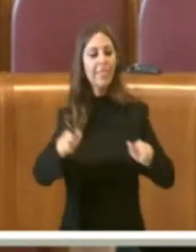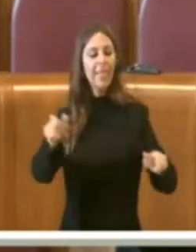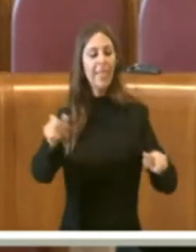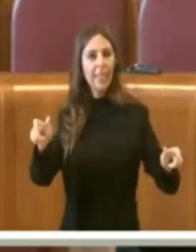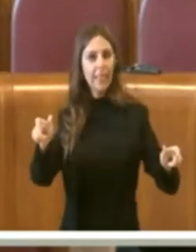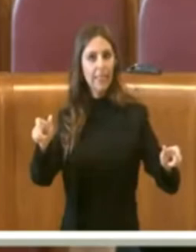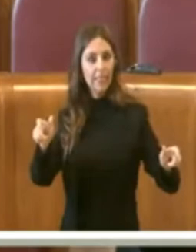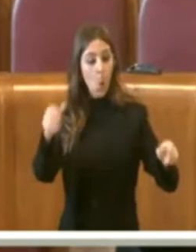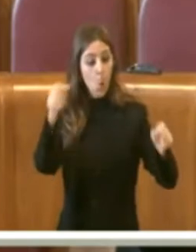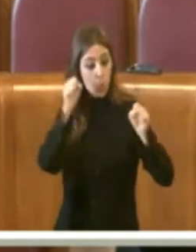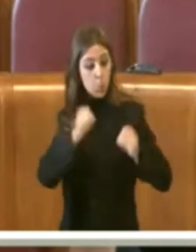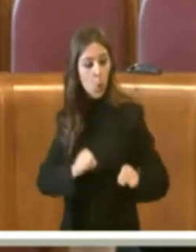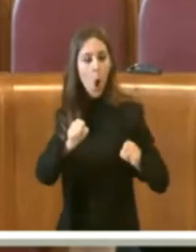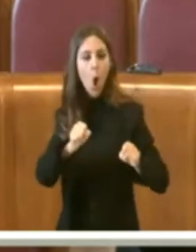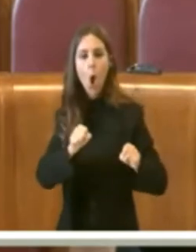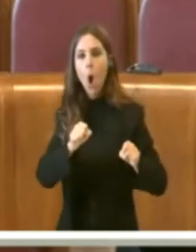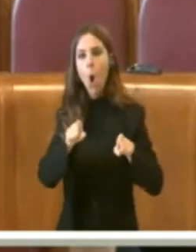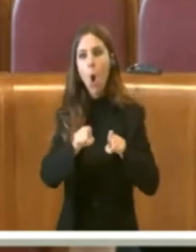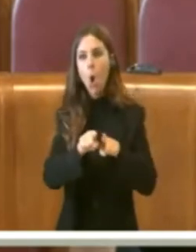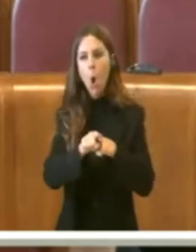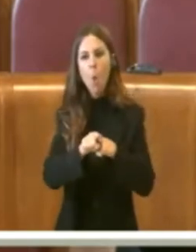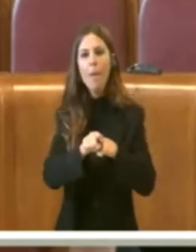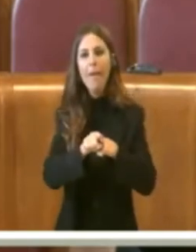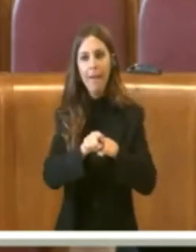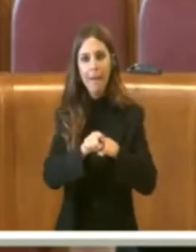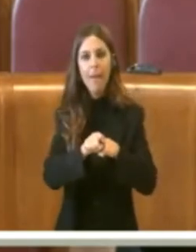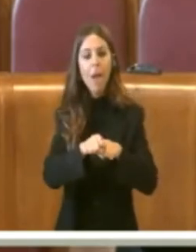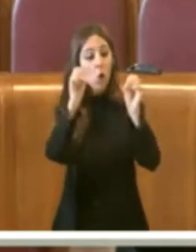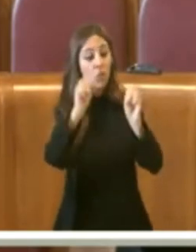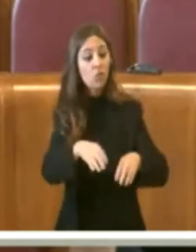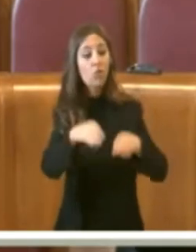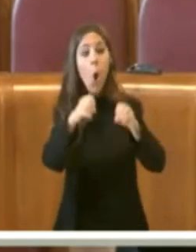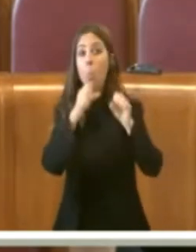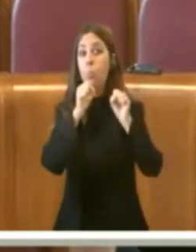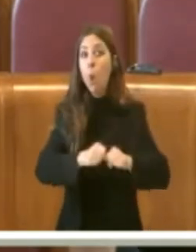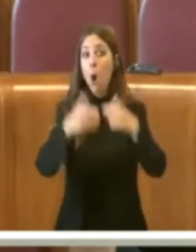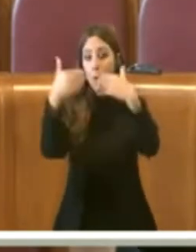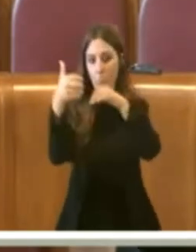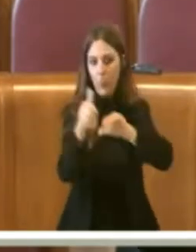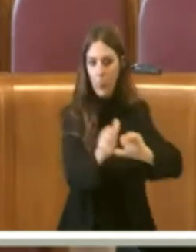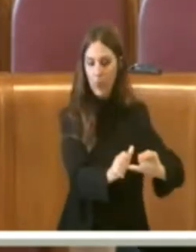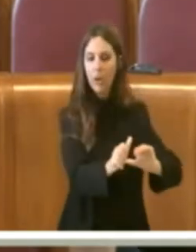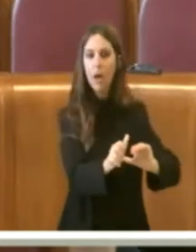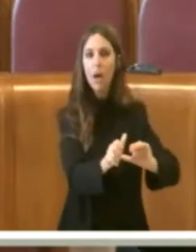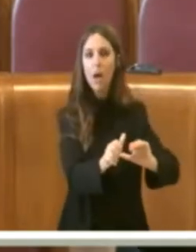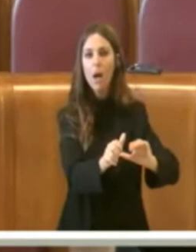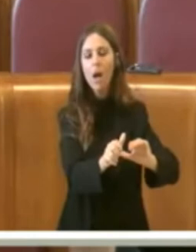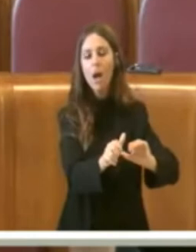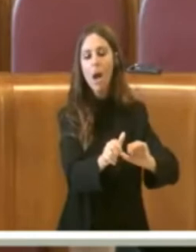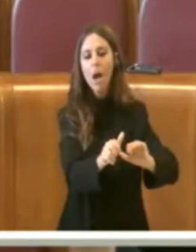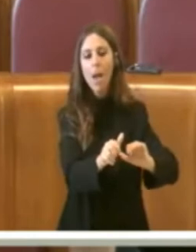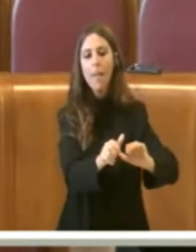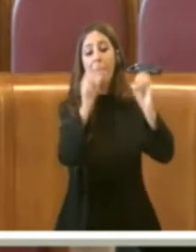si può andare verso una riduzione dei rifiuti, una riduzione